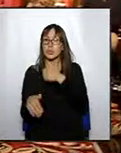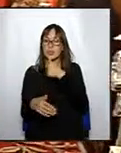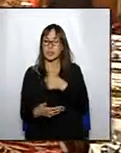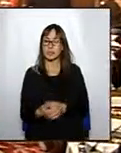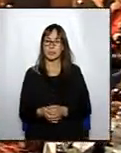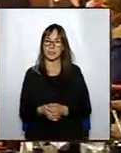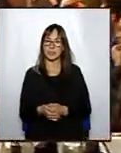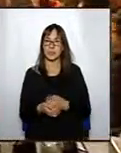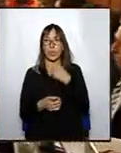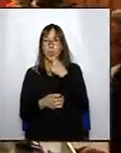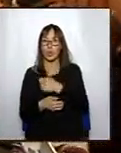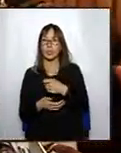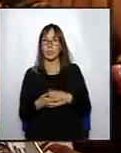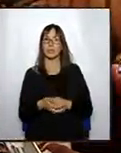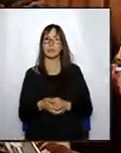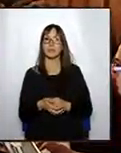Vots en contra?